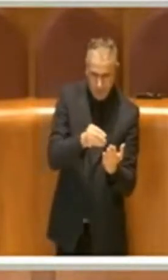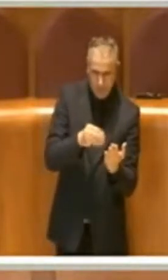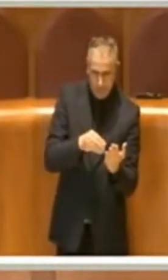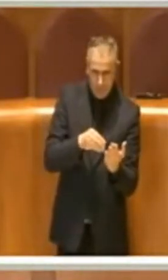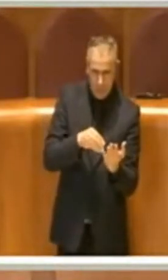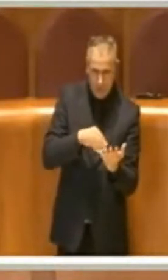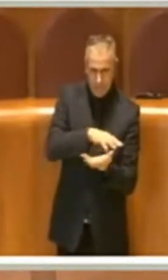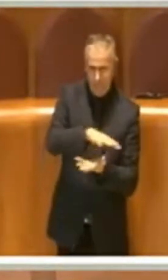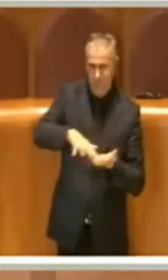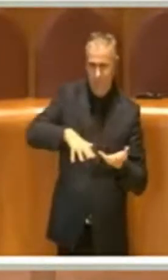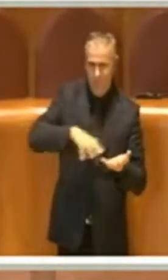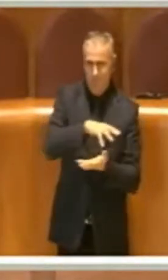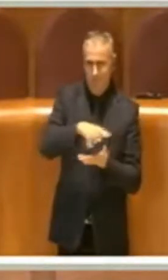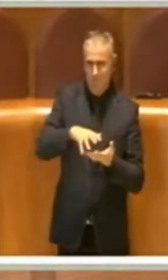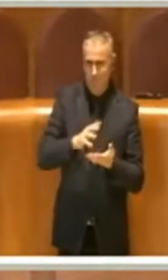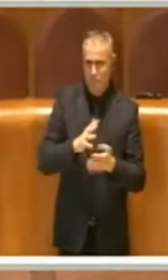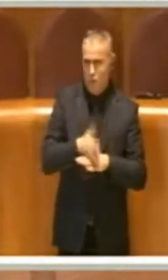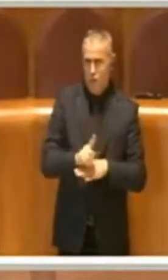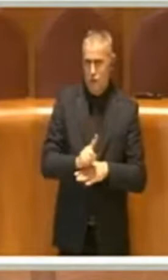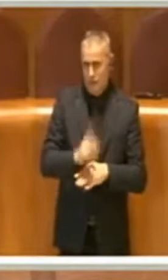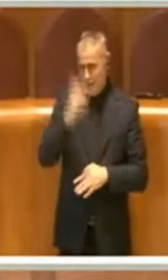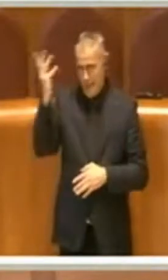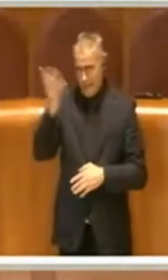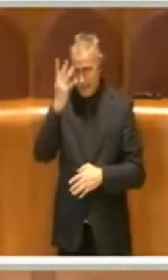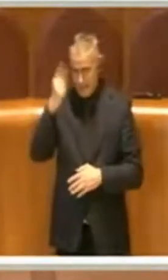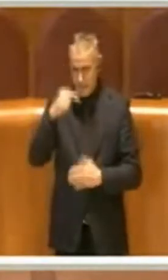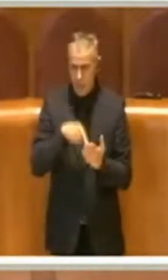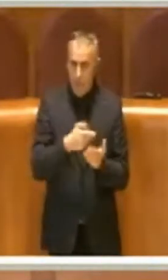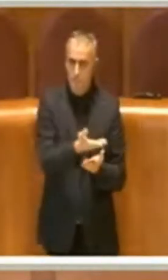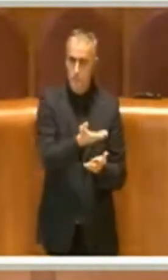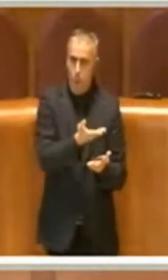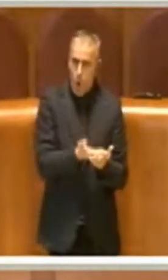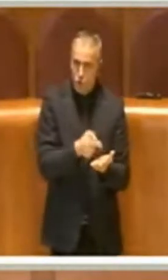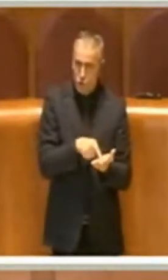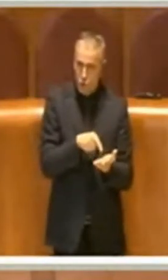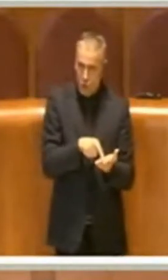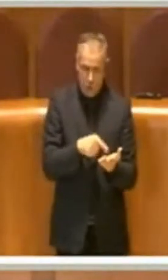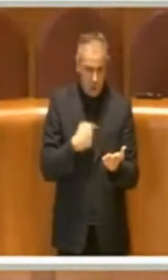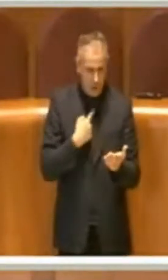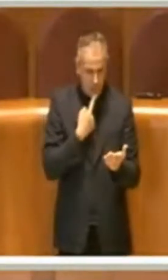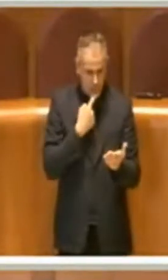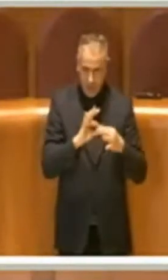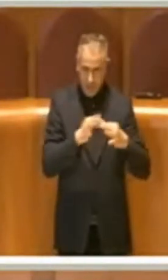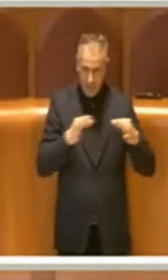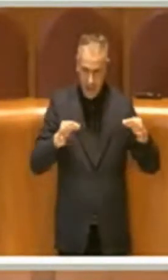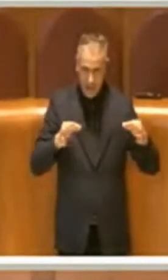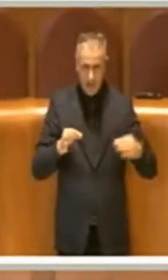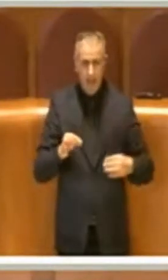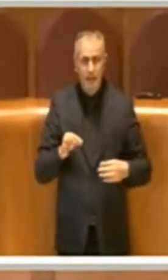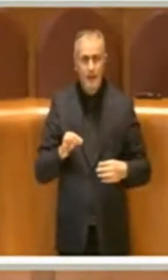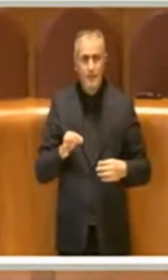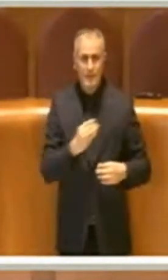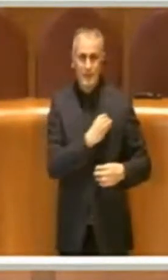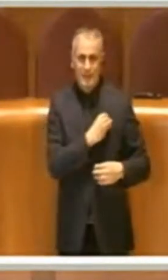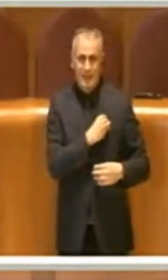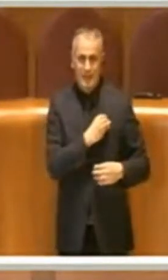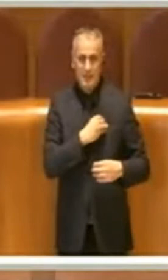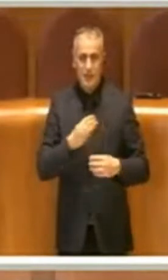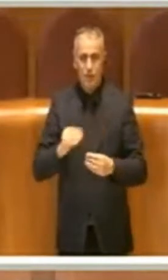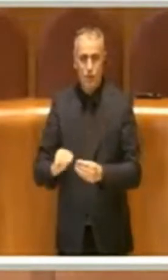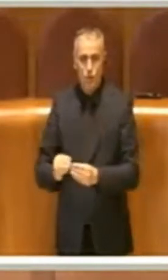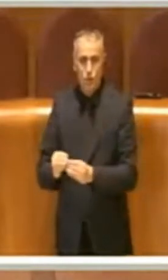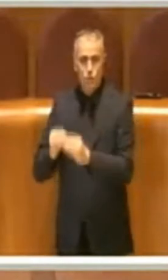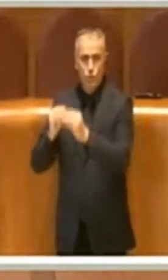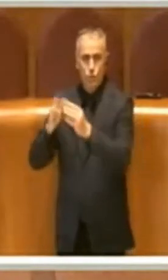'altro. Mi spiego. Si chiede di costruire all'oggi ERP per gli occupanti e per tutti